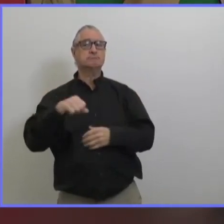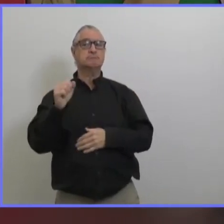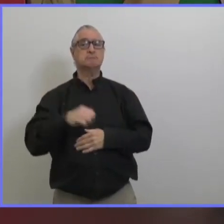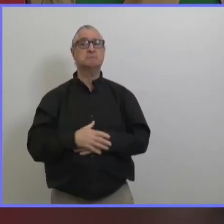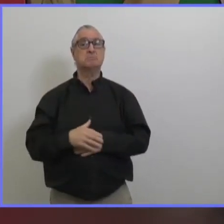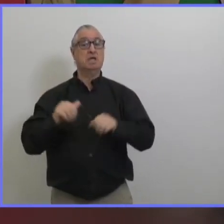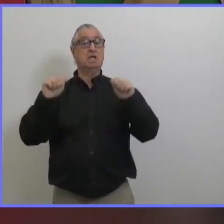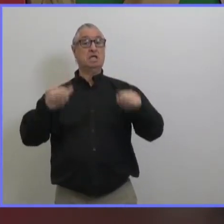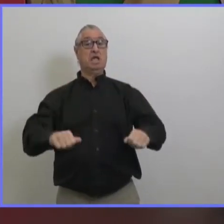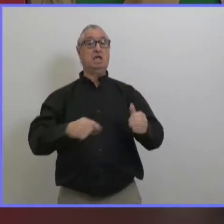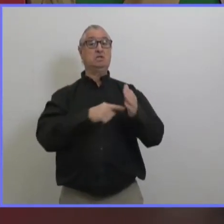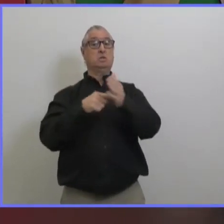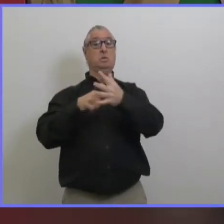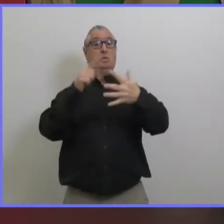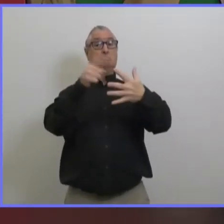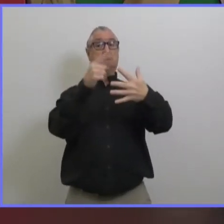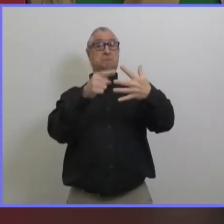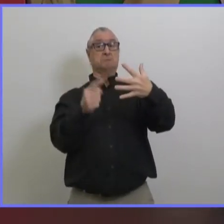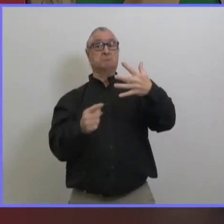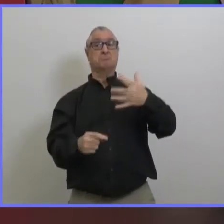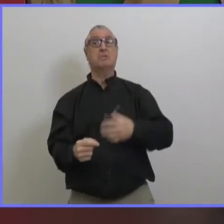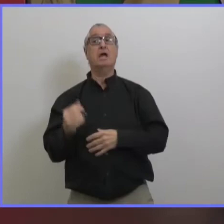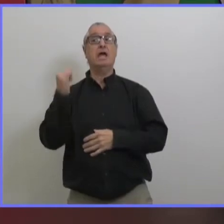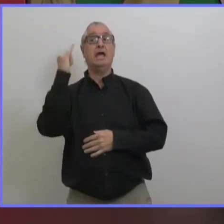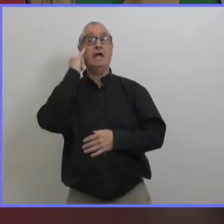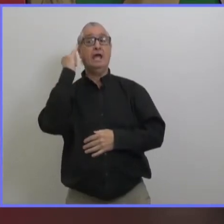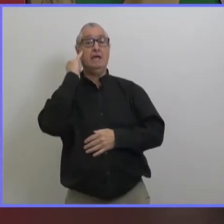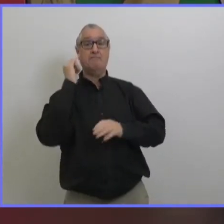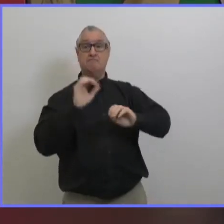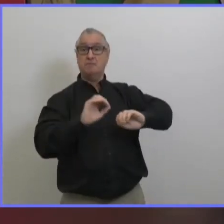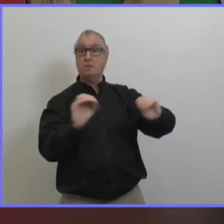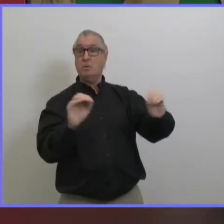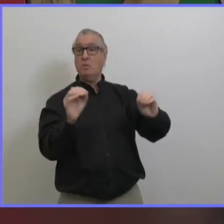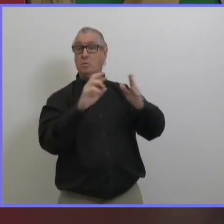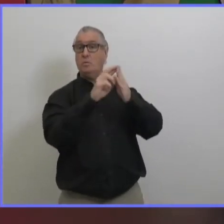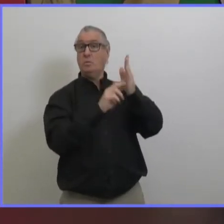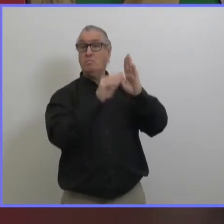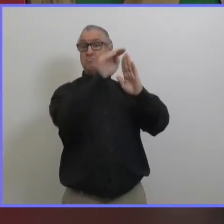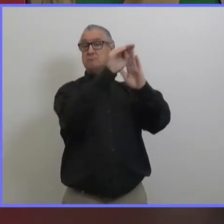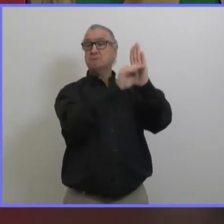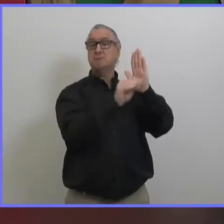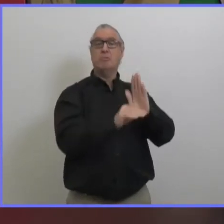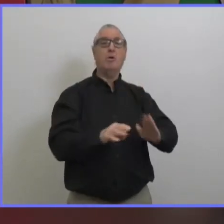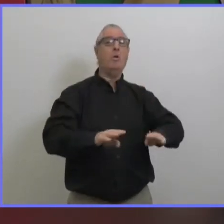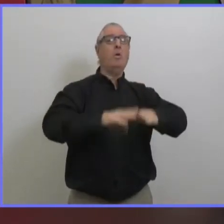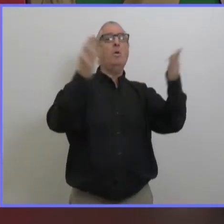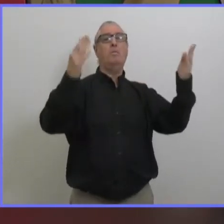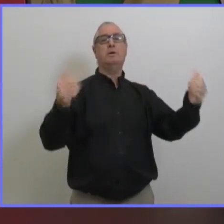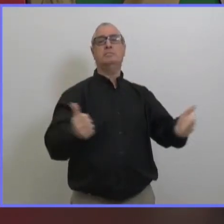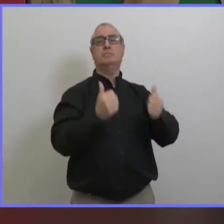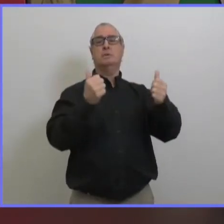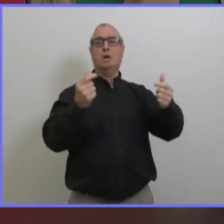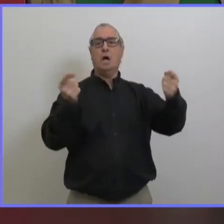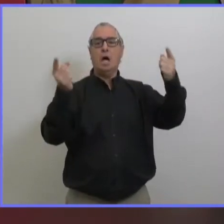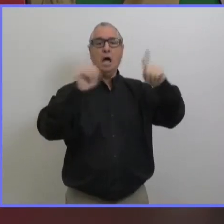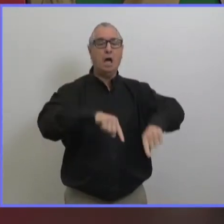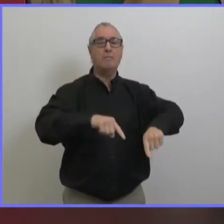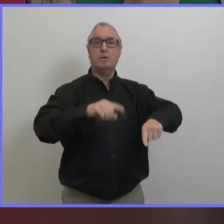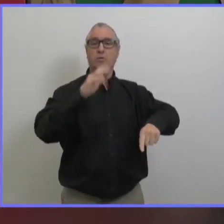que vous dites que on a déjà vu ce qui s'est passé avec la deuxième vague donc c la même chose mais pourquoi est que vous ne montrez pas vos données de modélisation